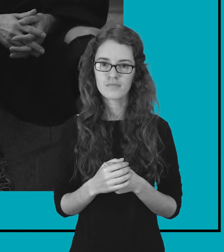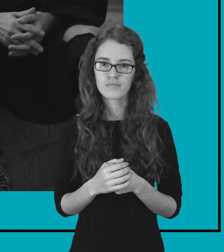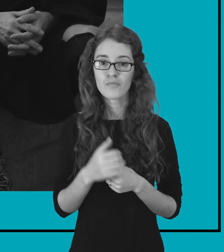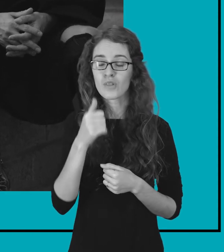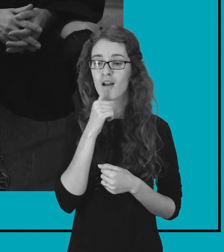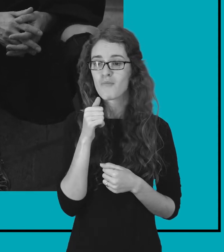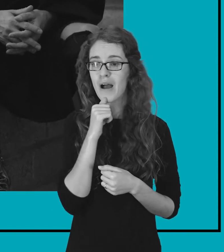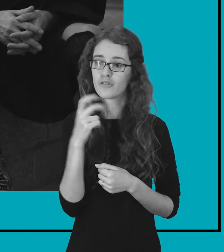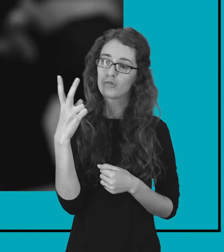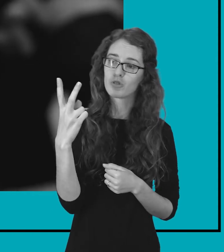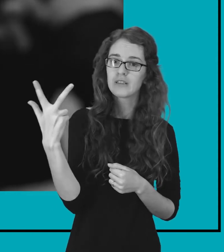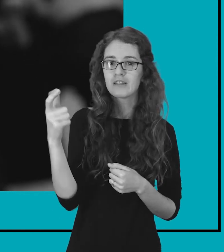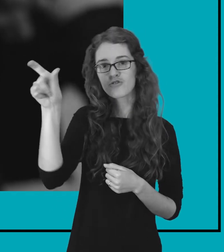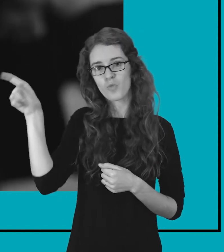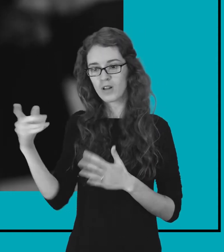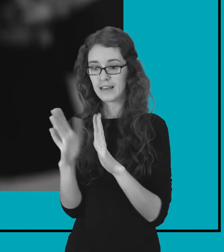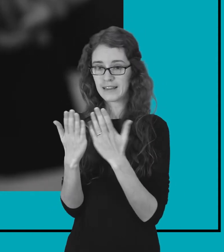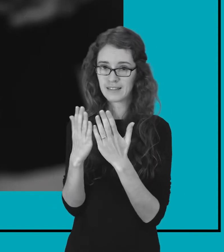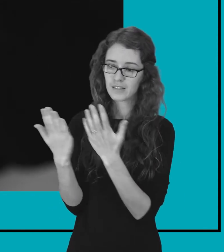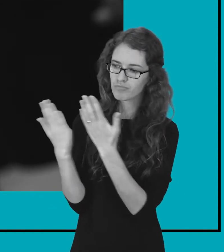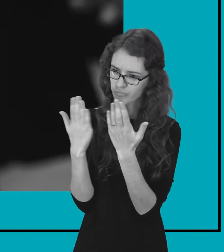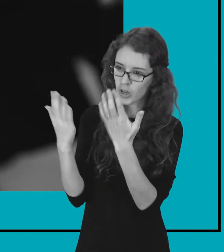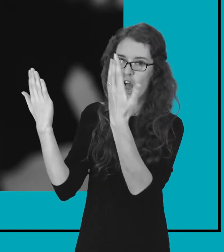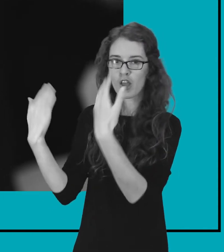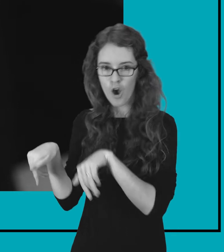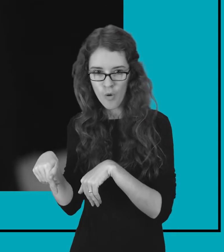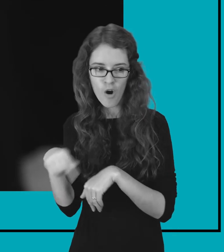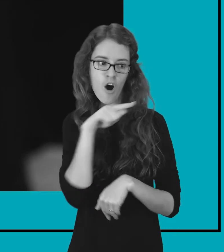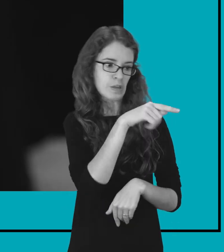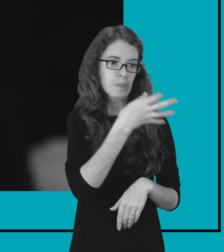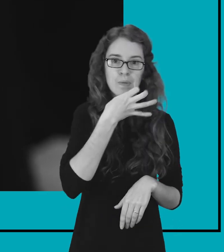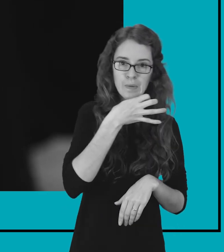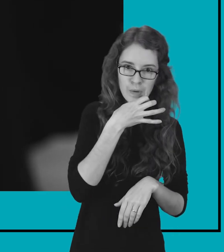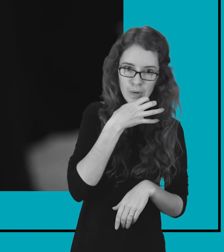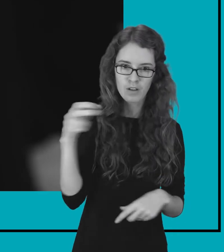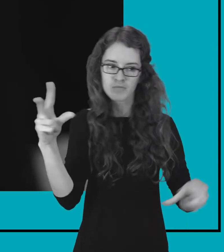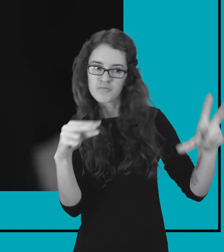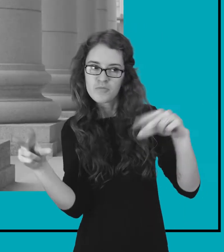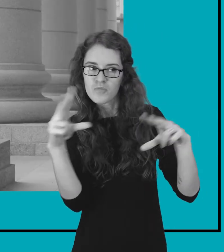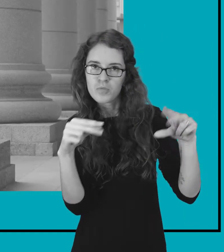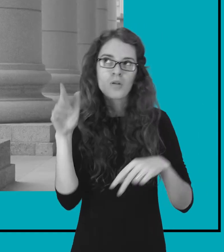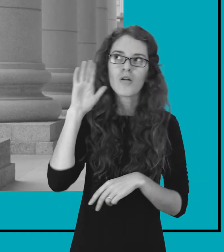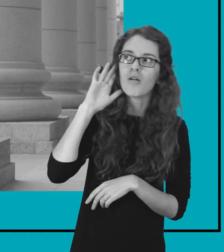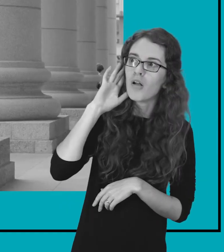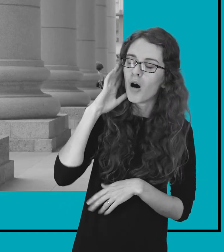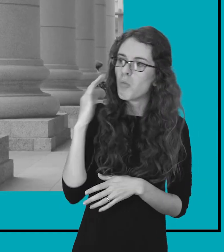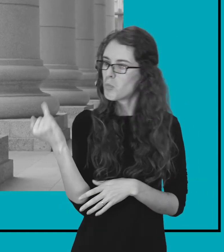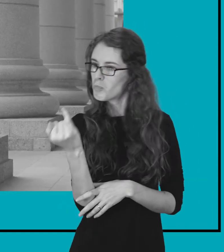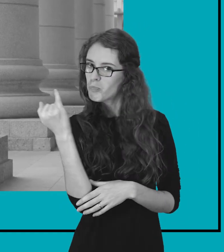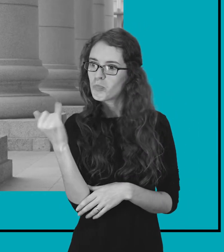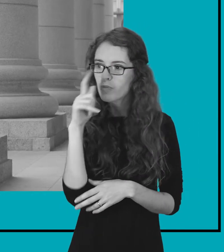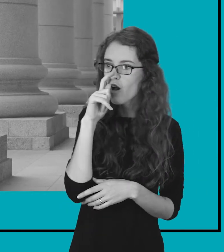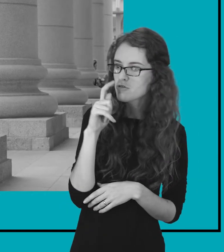klausyti, kur, pavyzdžiui, du žmonės jau perskaitė tą knygą, arba trys, o kiti ne. Ir kaip kiti kart pausim ir žiūri, kaip yra